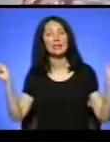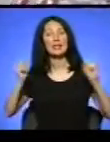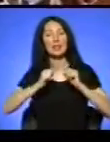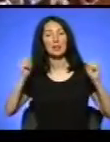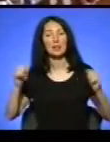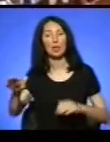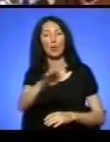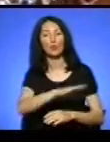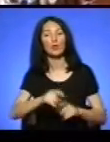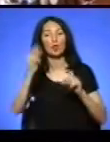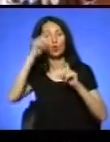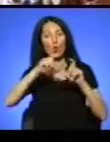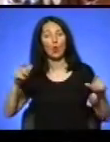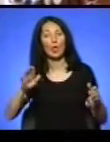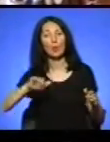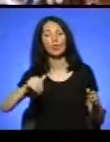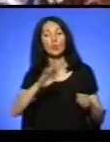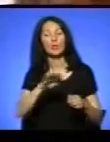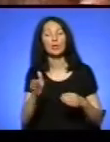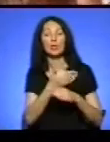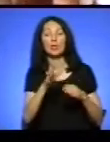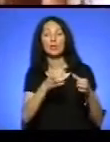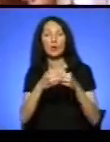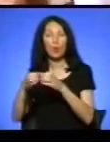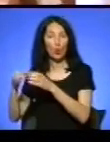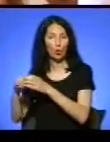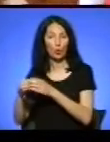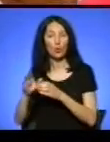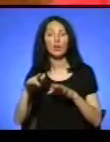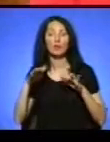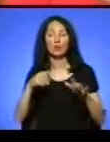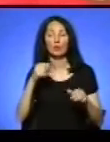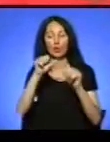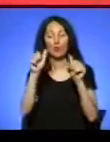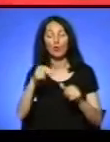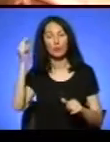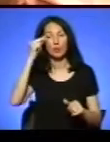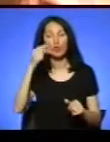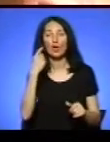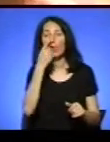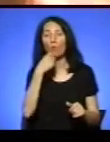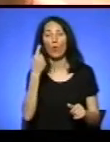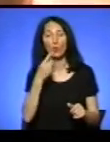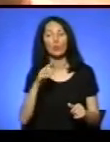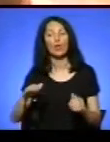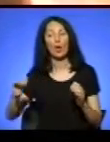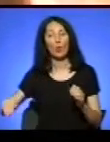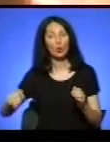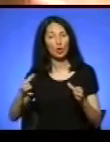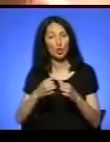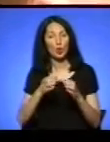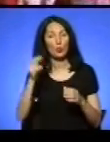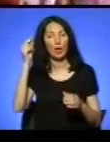Далі учні розподіляються по групах і у класах і в гуровій формі вивчають англійську мову. В молодшій групі викладає волонтерка з Єгипту Ейла